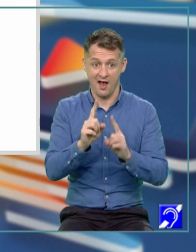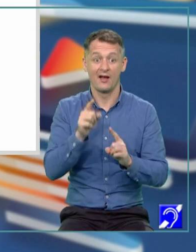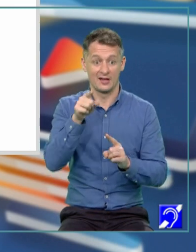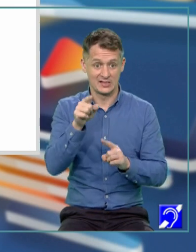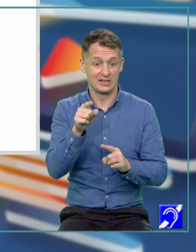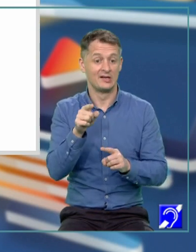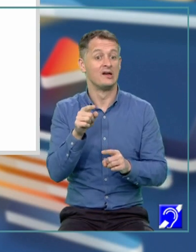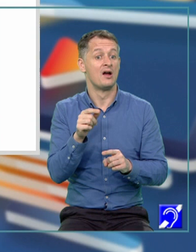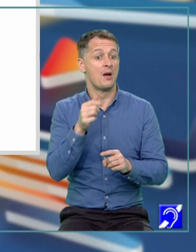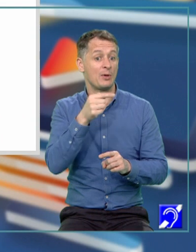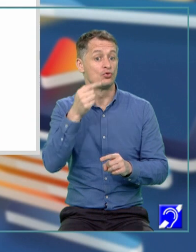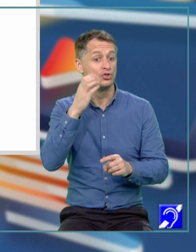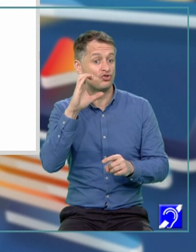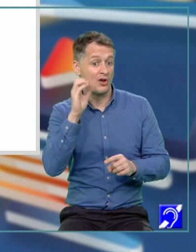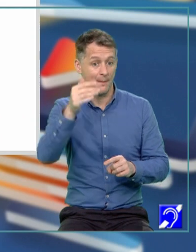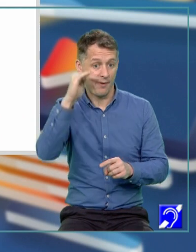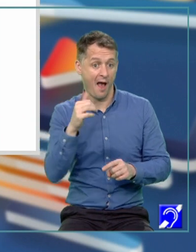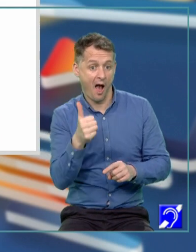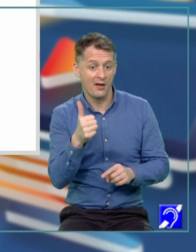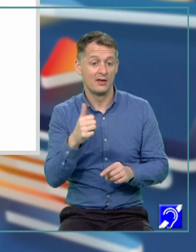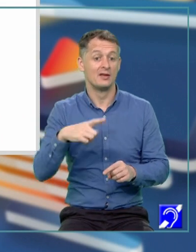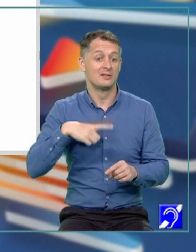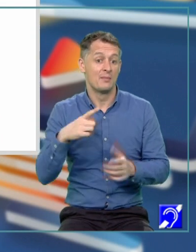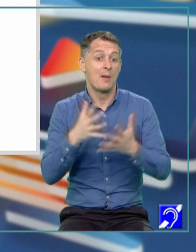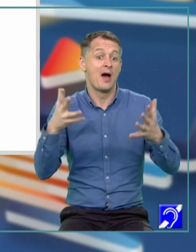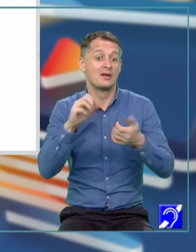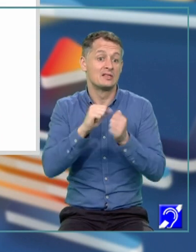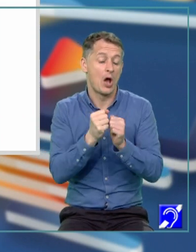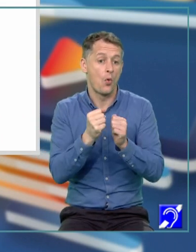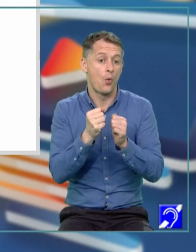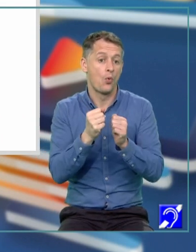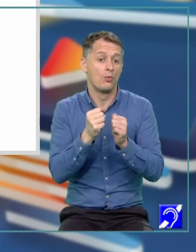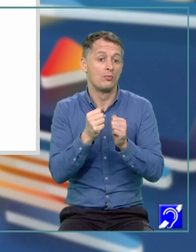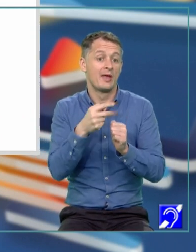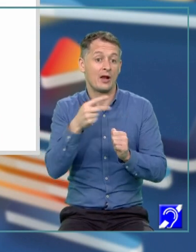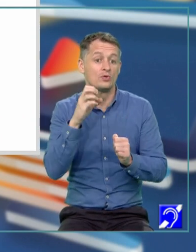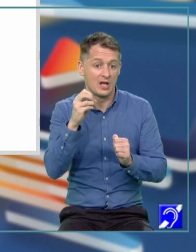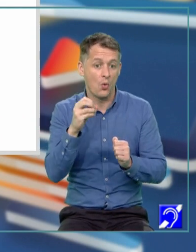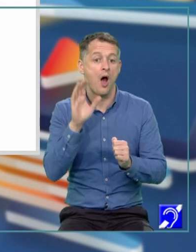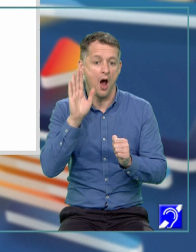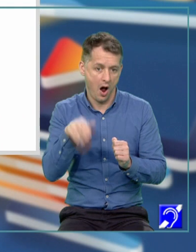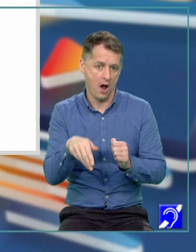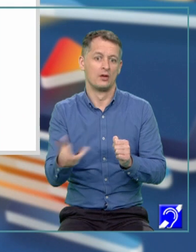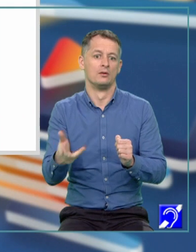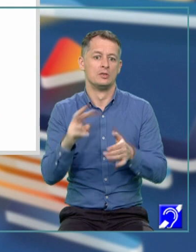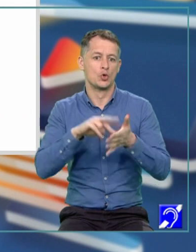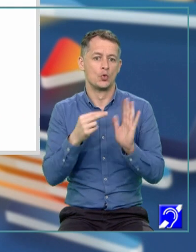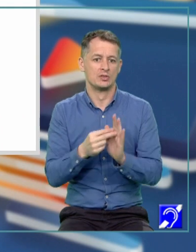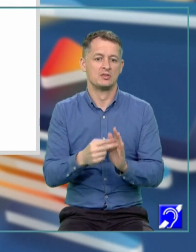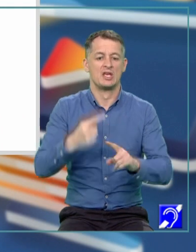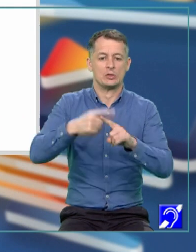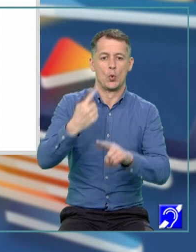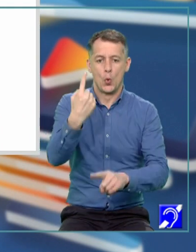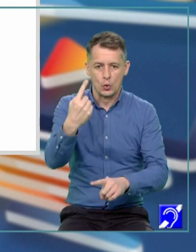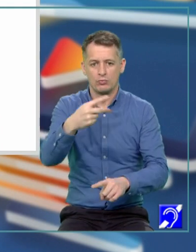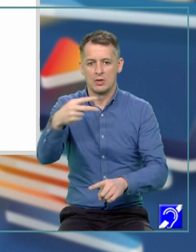pozitiv, va fi mai mare sau egal cu 0, atunci ecuația are soluțiile X1 egal cu